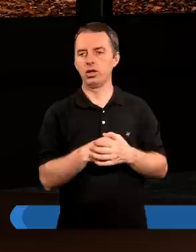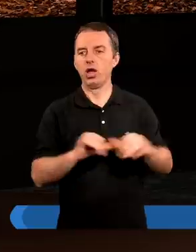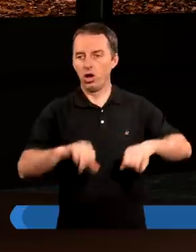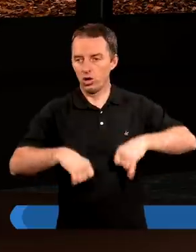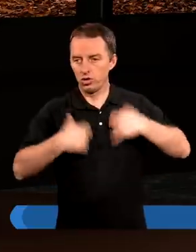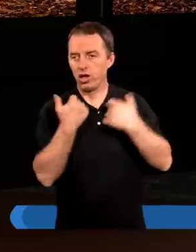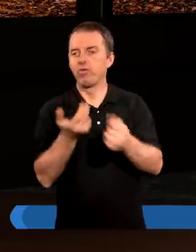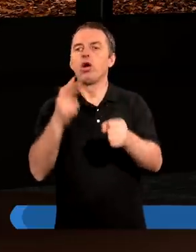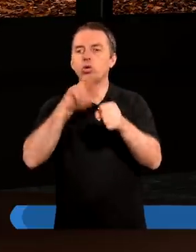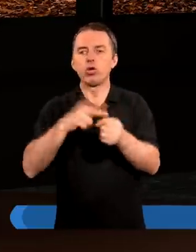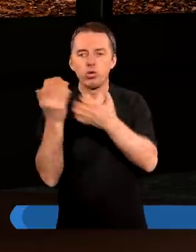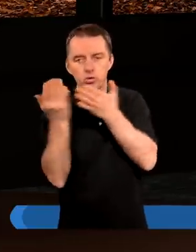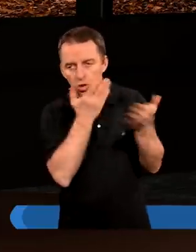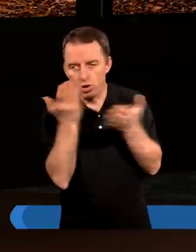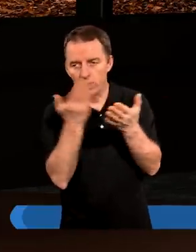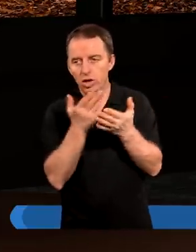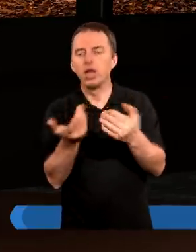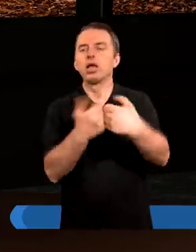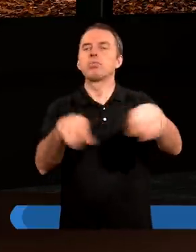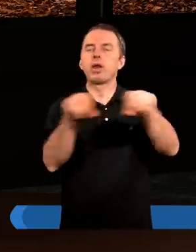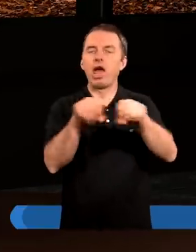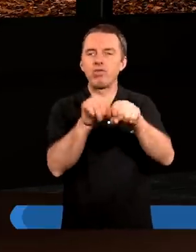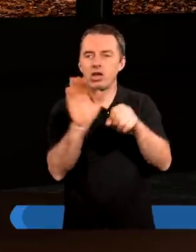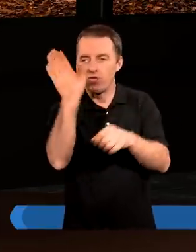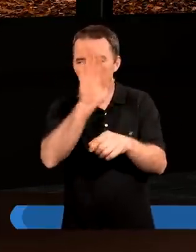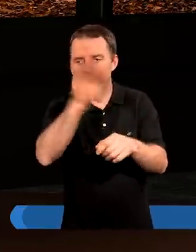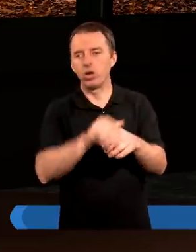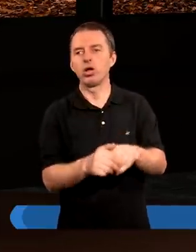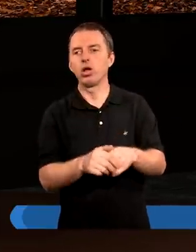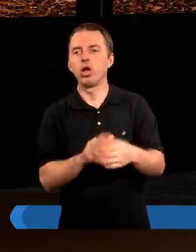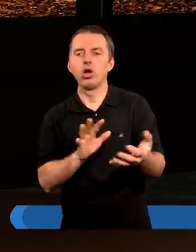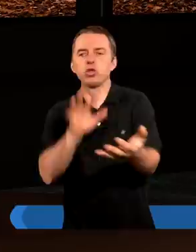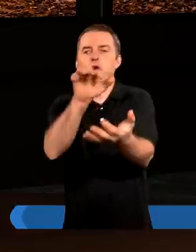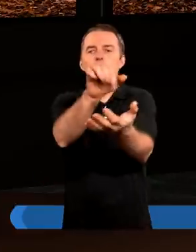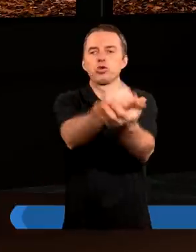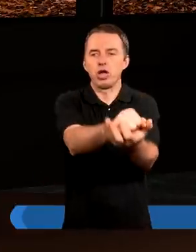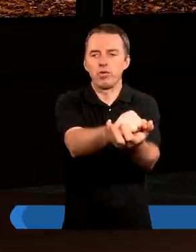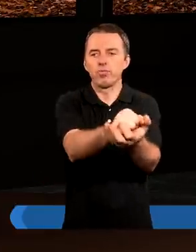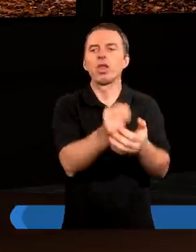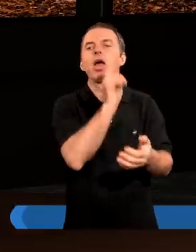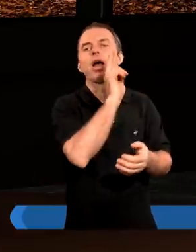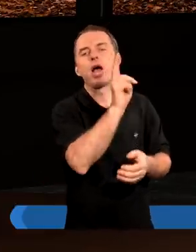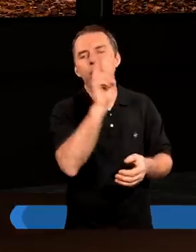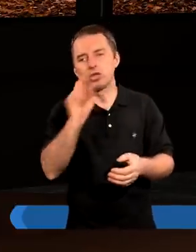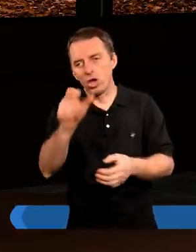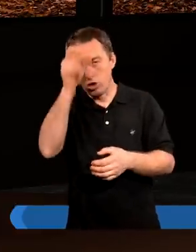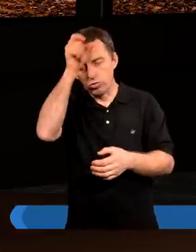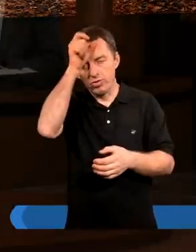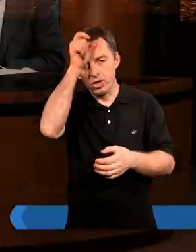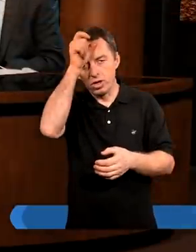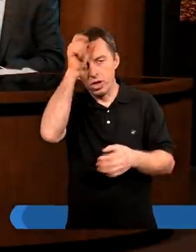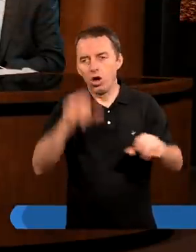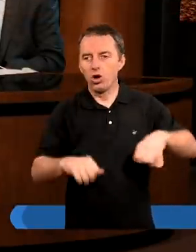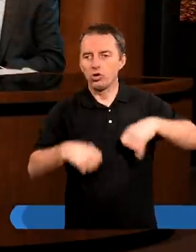Od gniewu, w którym czytamy, że sprawiedliwość Boża dosięgnie każdego człowieka. Czyli